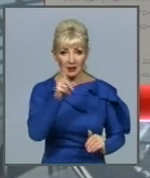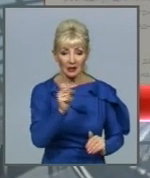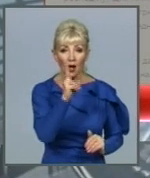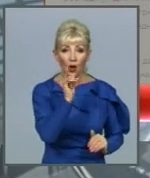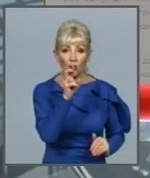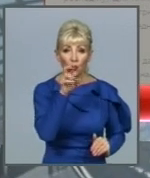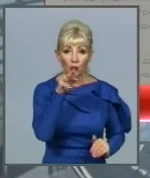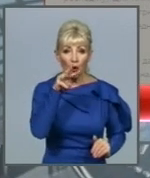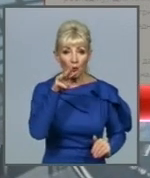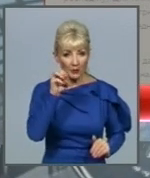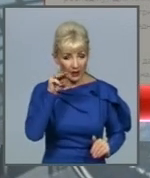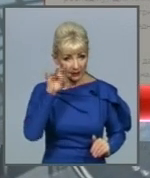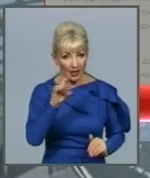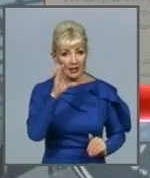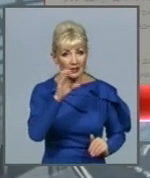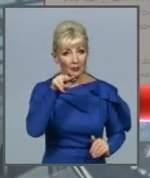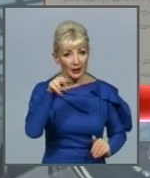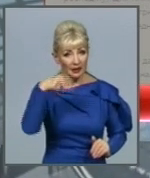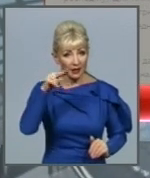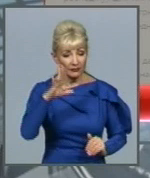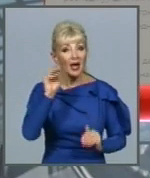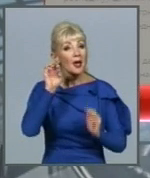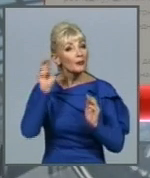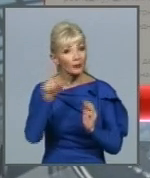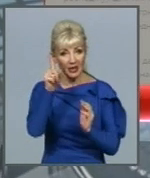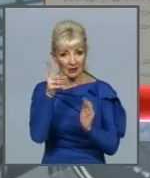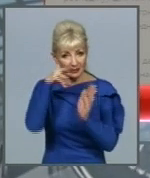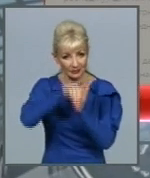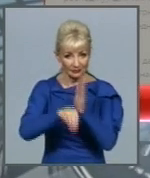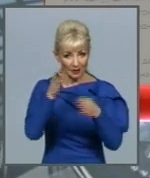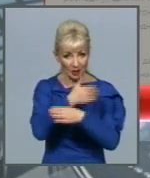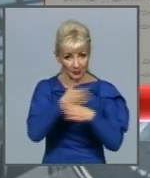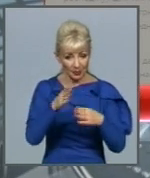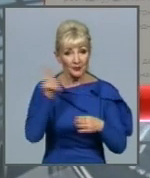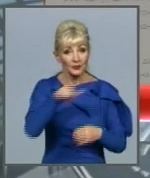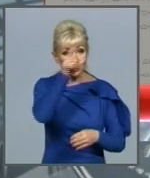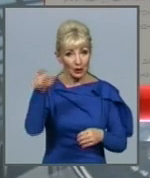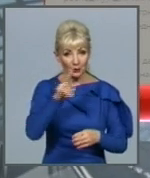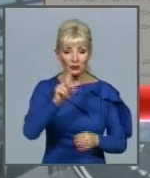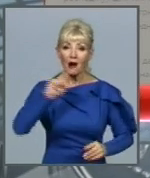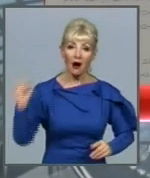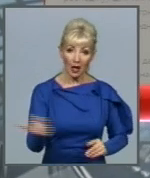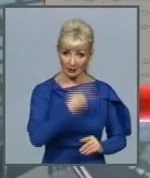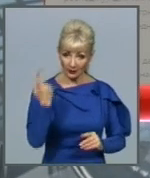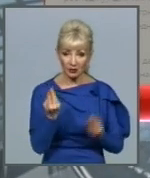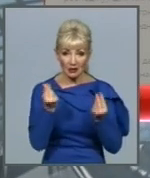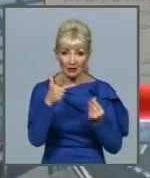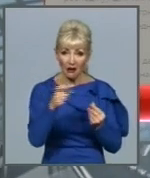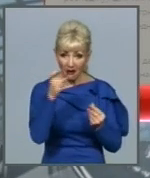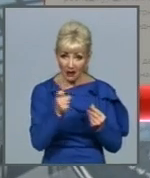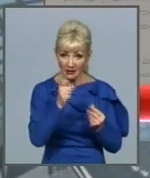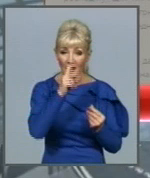без вартості розподілу. Для тих клієнтів, які у листопаді підключать тариф річний, ціна газу на наступні 12 місяців